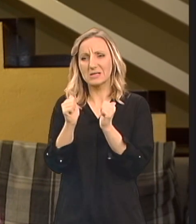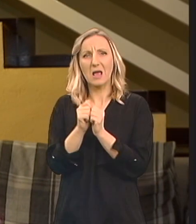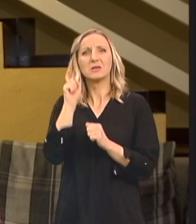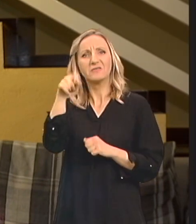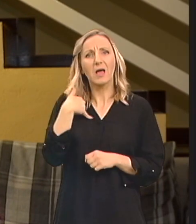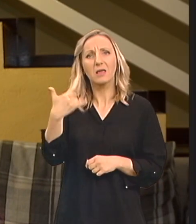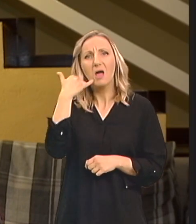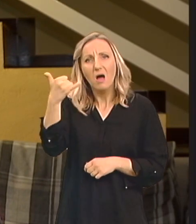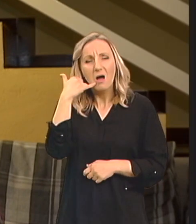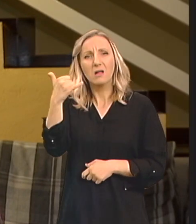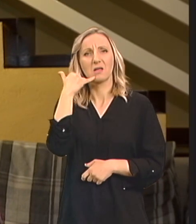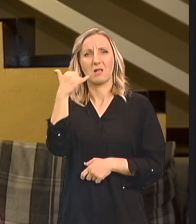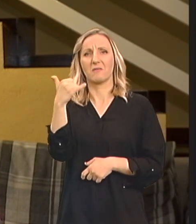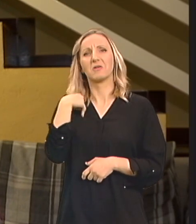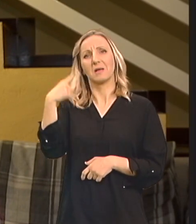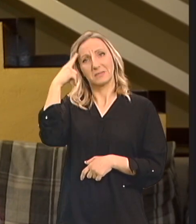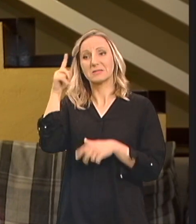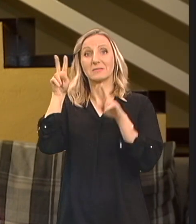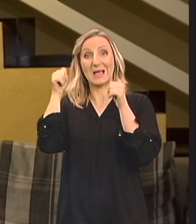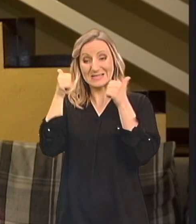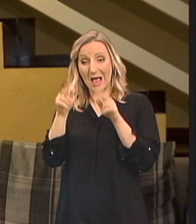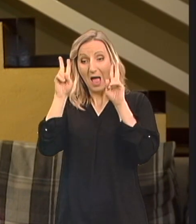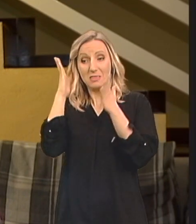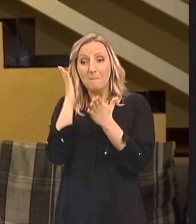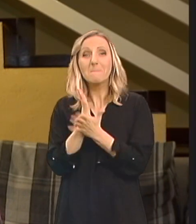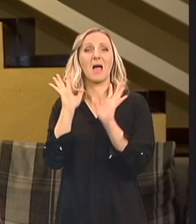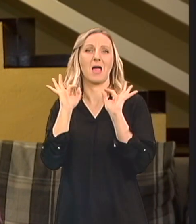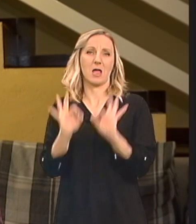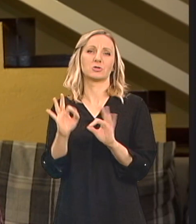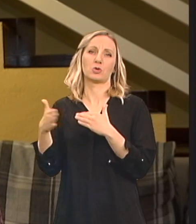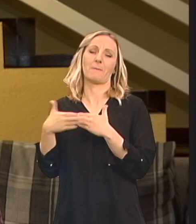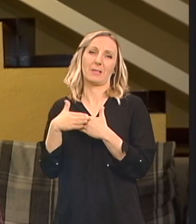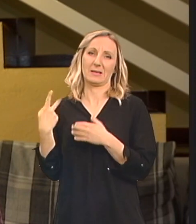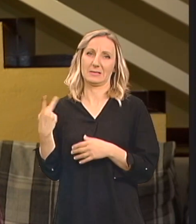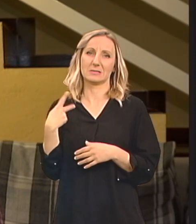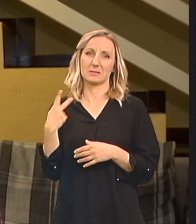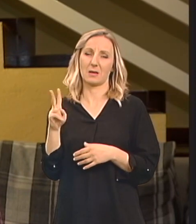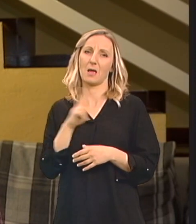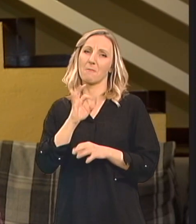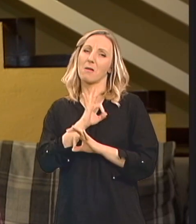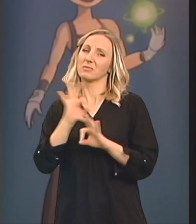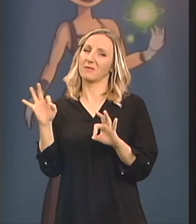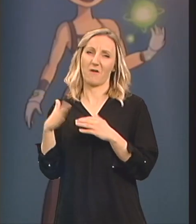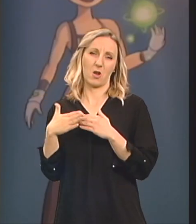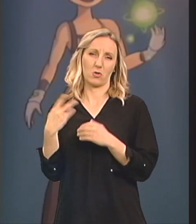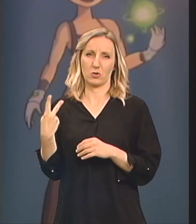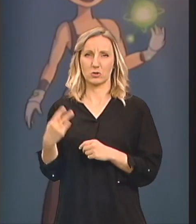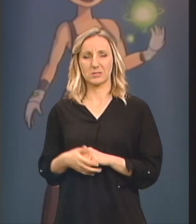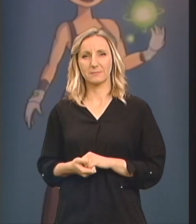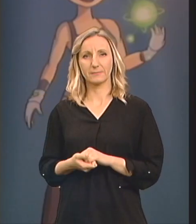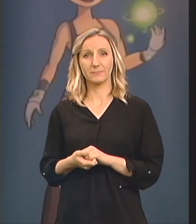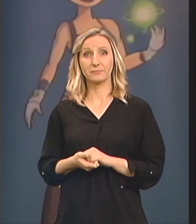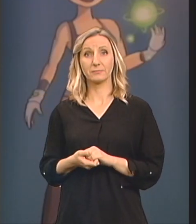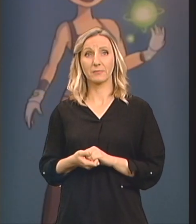svaki dan Mislim da smo sad baš onako bliske Da imamo baš jedan divan odnos Ako